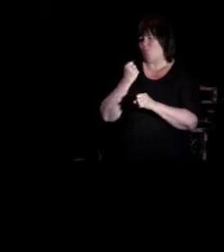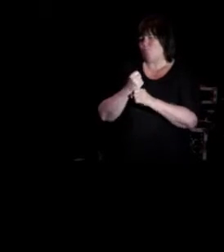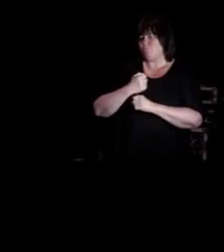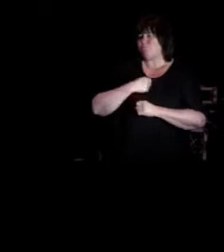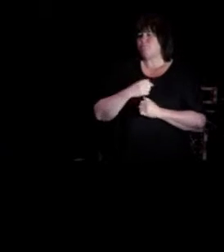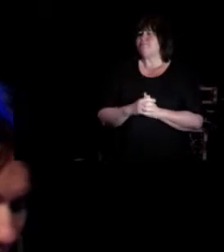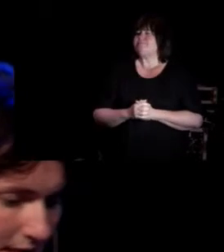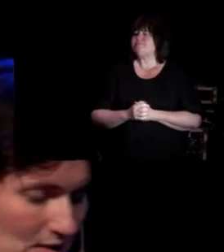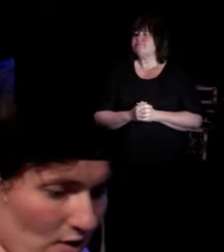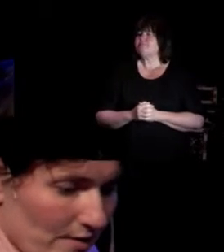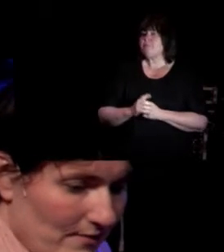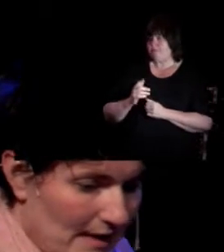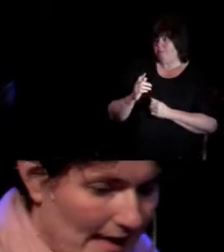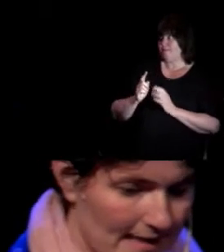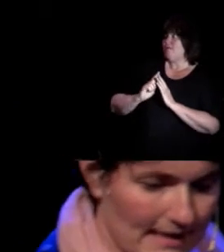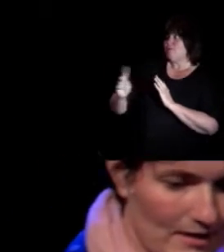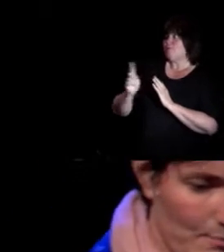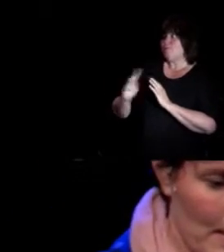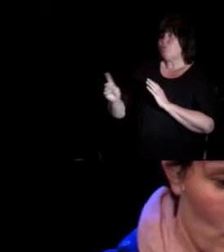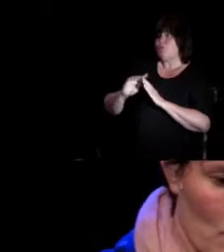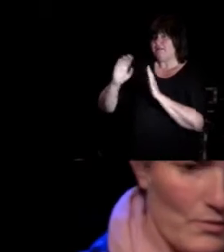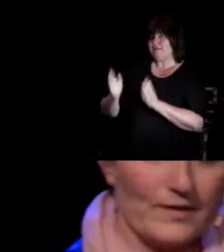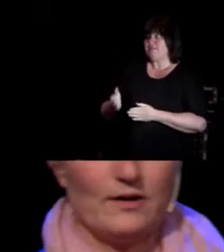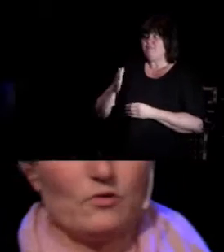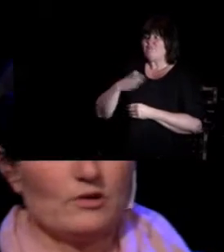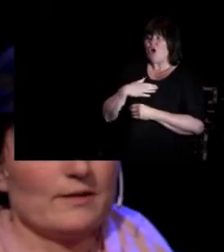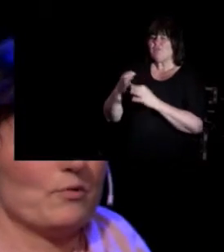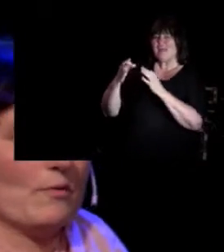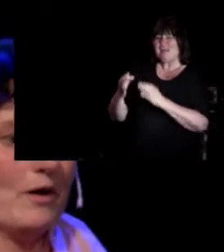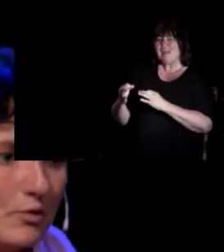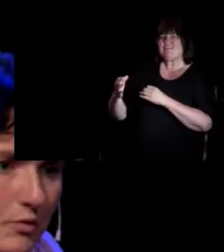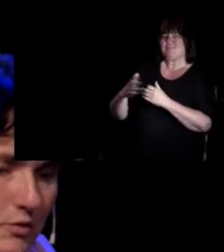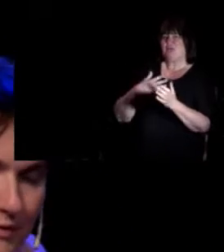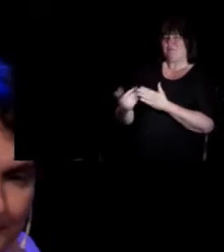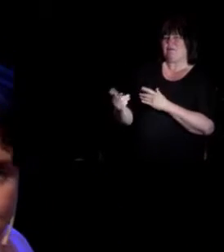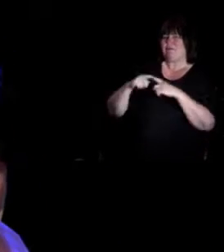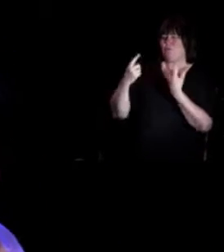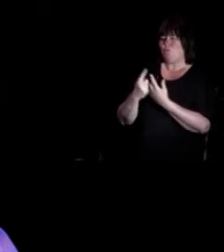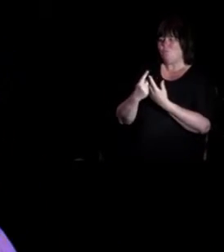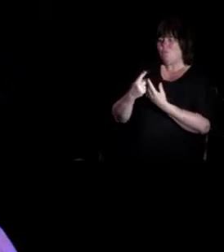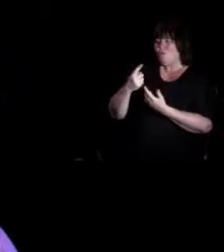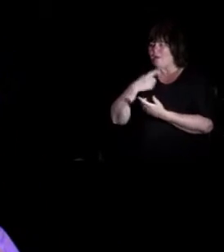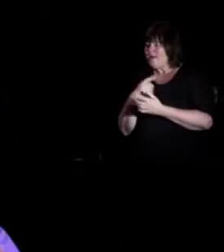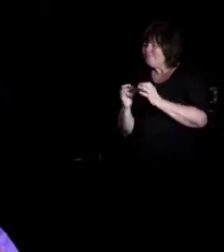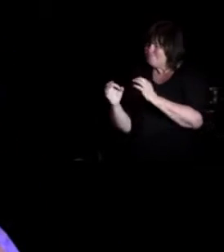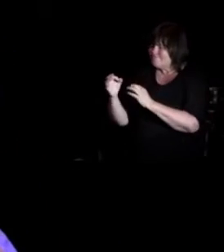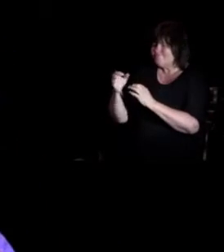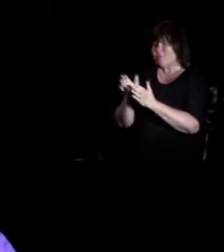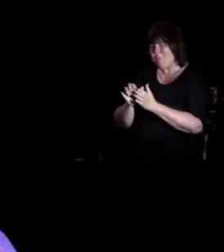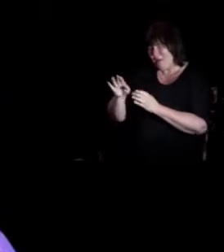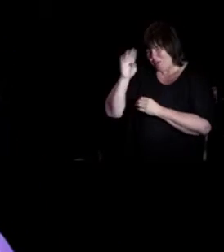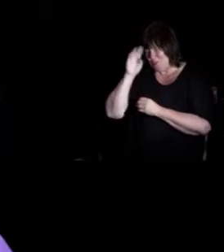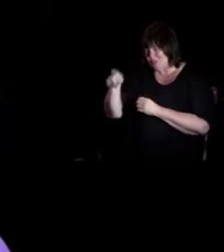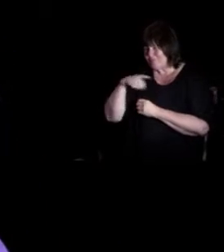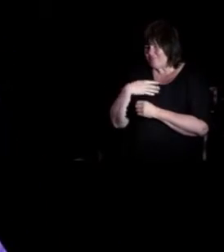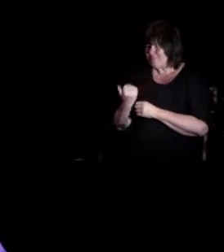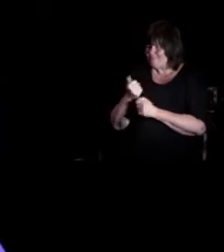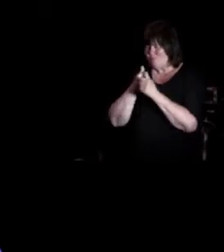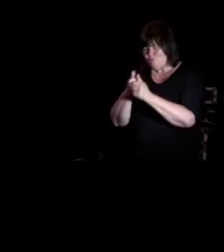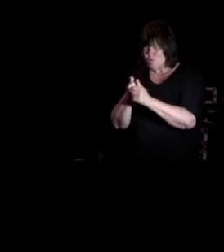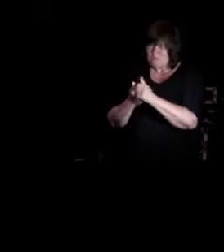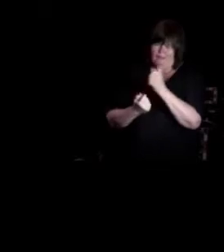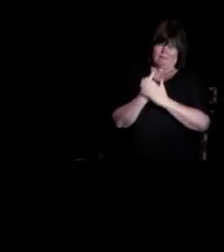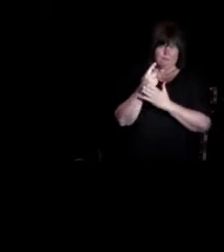Og på poliklinikken så hadde vi lekterapirom, og der holdt jeg på med han gutten, etter de aktuelle metodene,